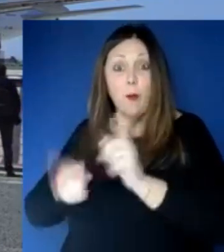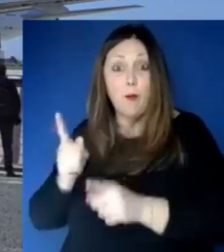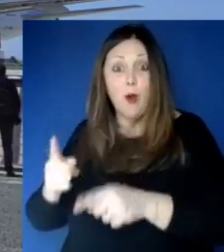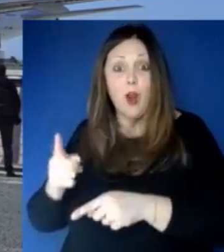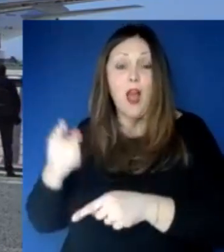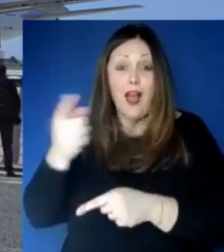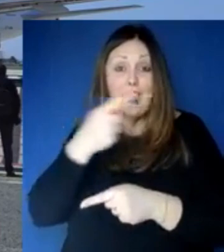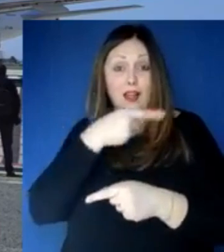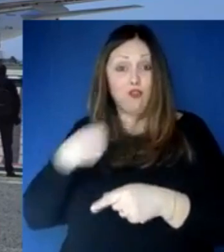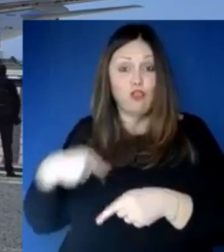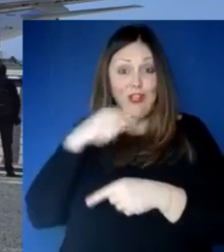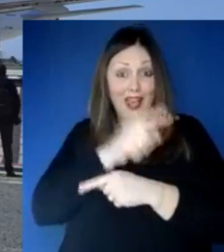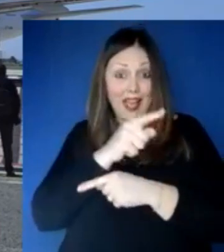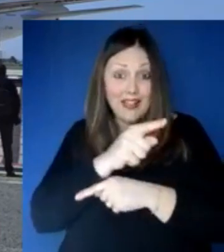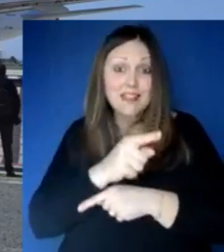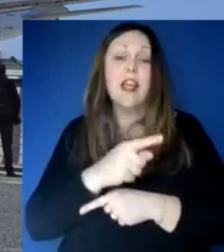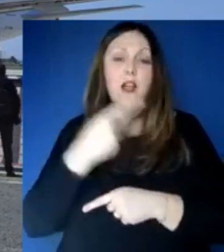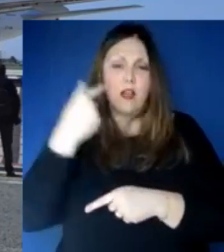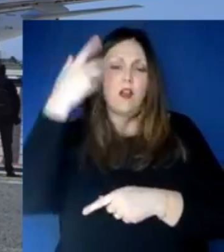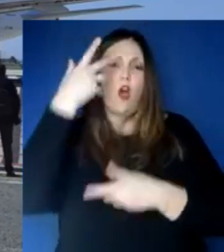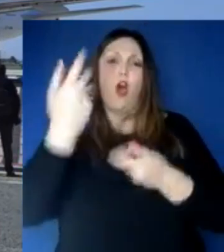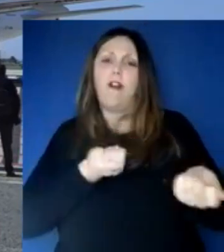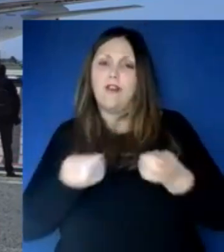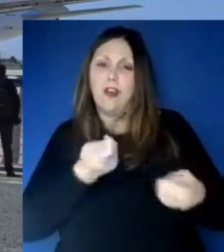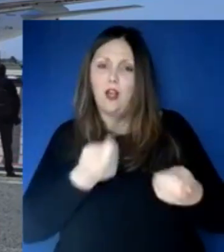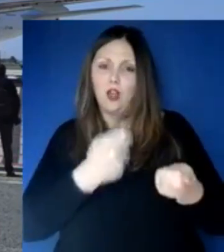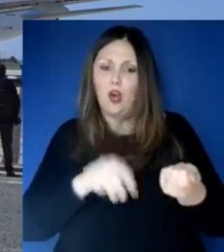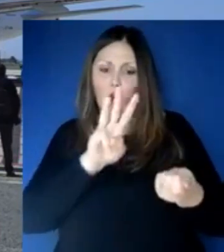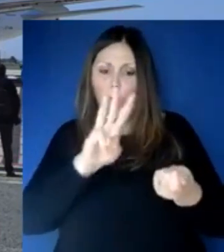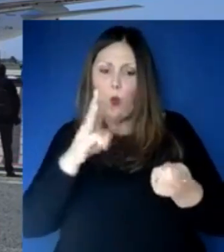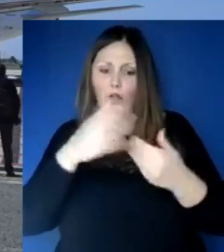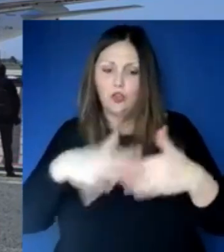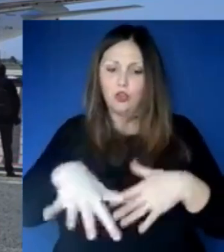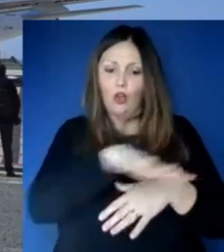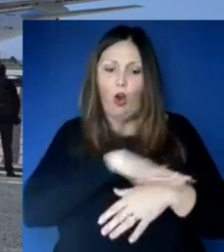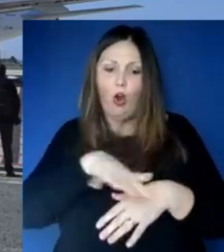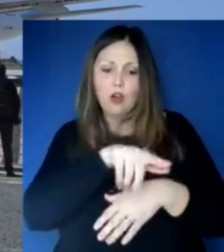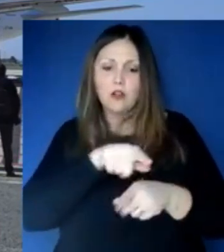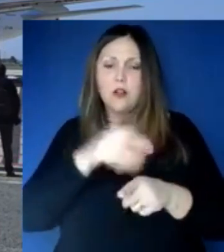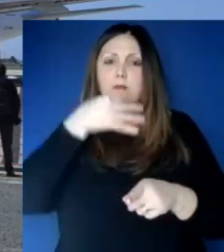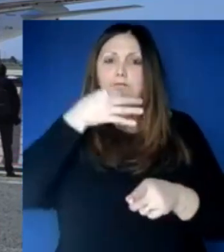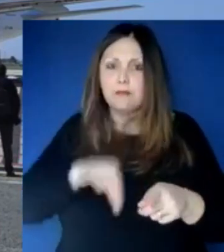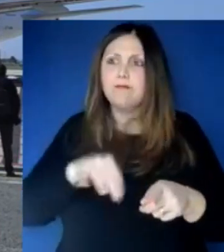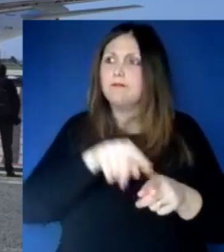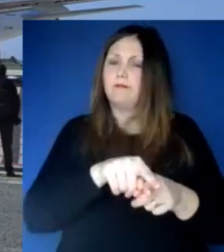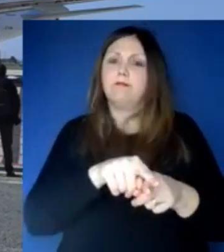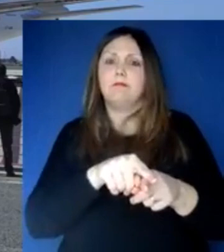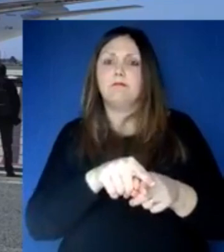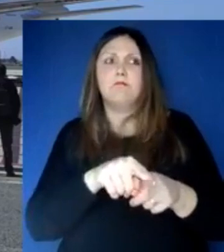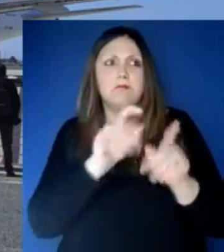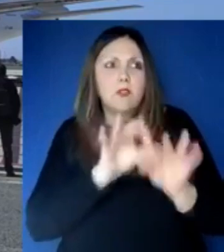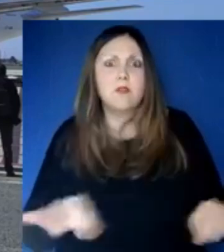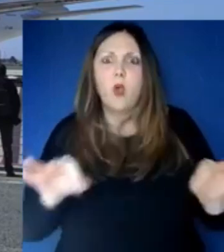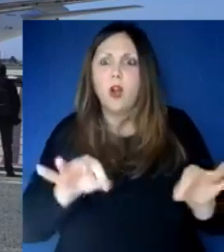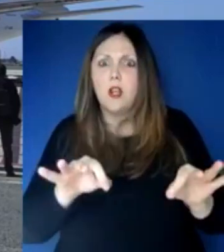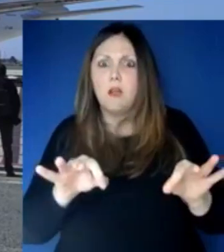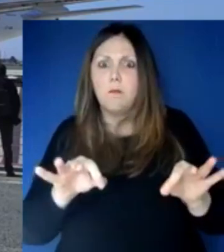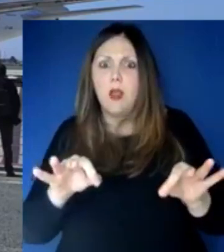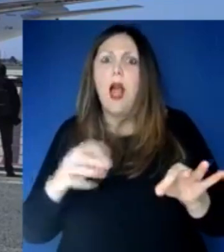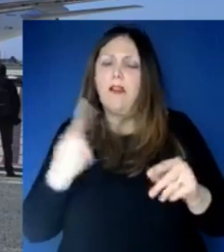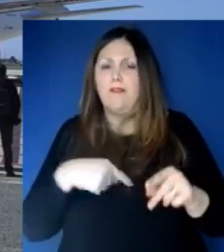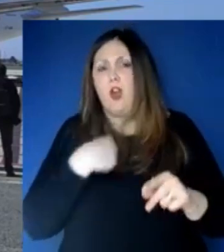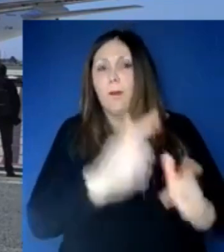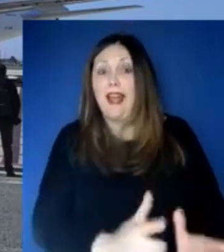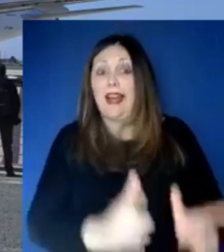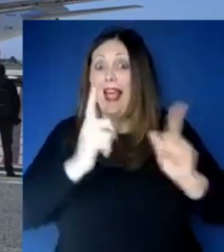ribadisco questa è roba che abbiamo pagato, non ce l'abbano regalata, però in questo momento anche solo aiutarti a comprare è un gesto di